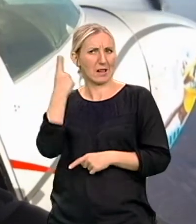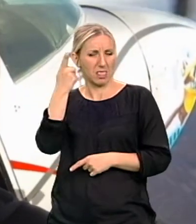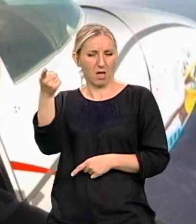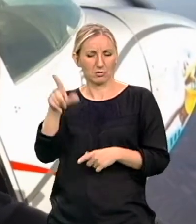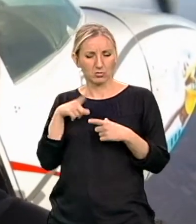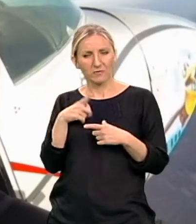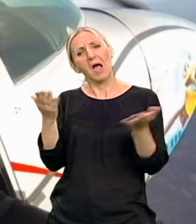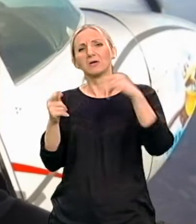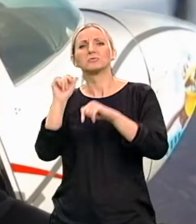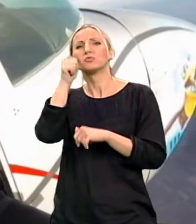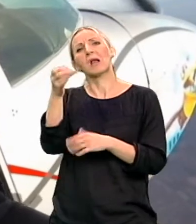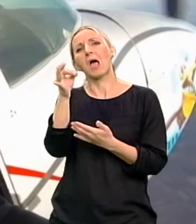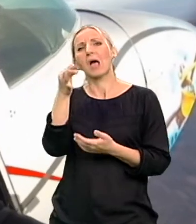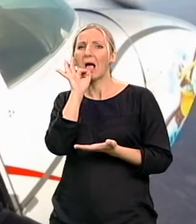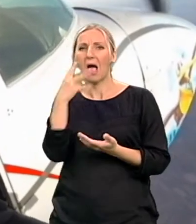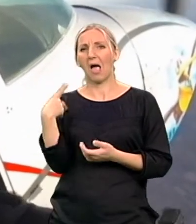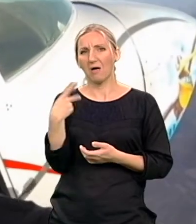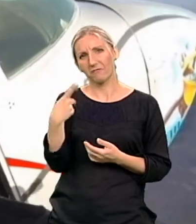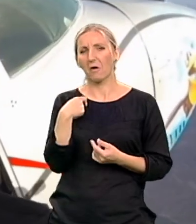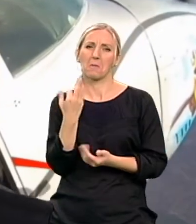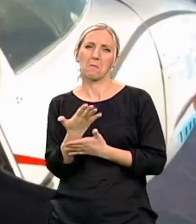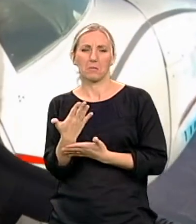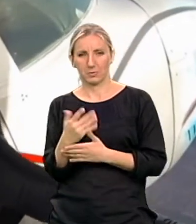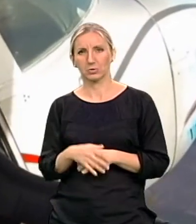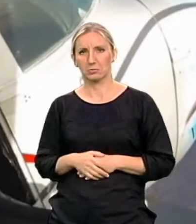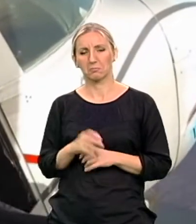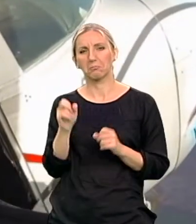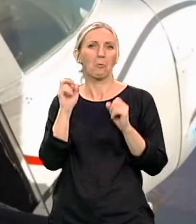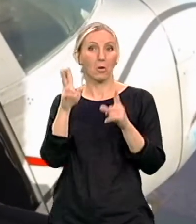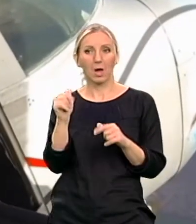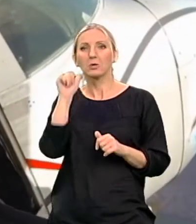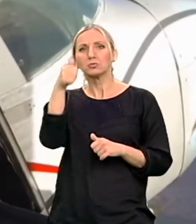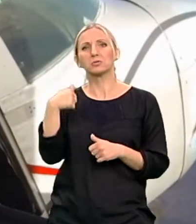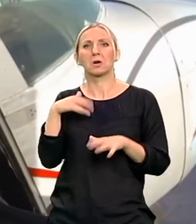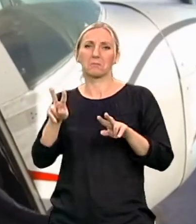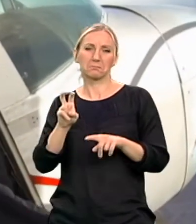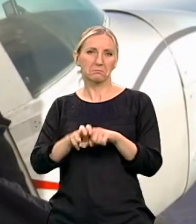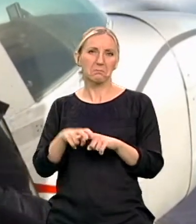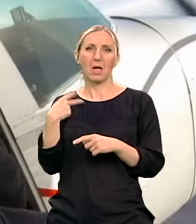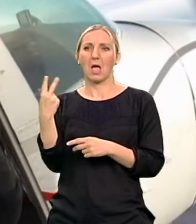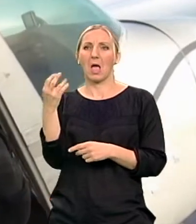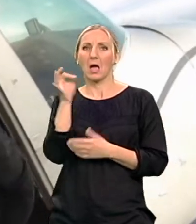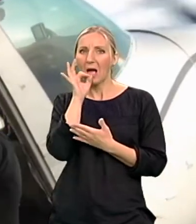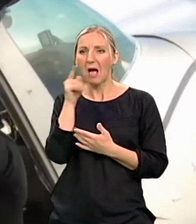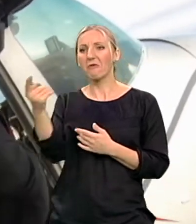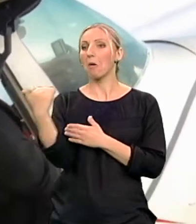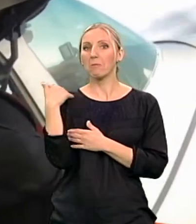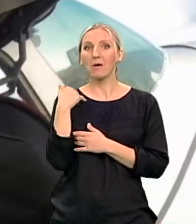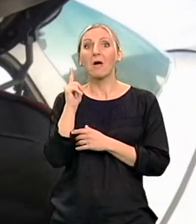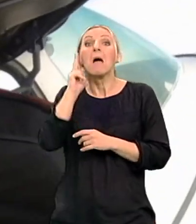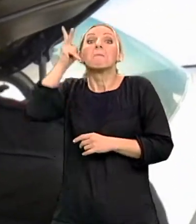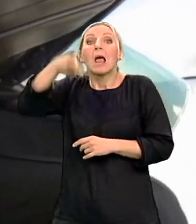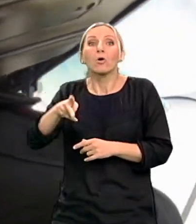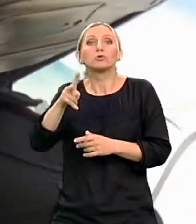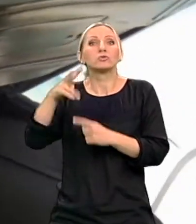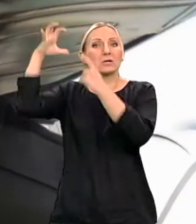nađu na kafi pa da se ispričamo uvezi toga. Ja rekao, može. Mi smo sutra sjeli na kafu da bi on meni rekao, e, znaš šta, preko sutra skačemo, sve